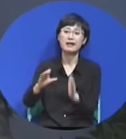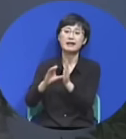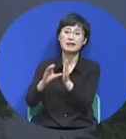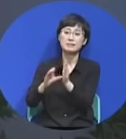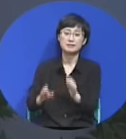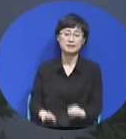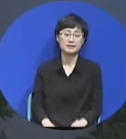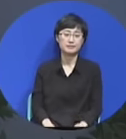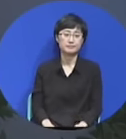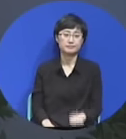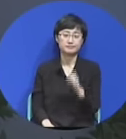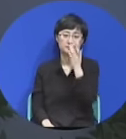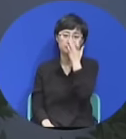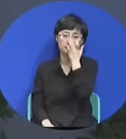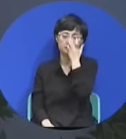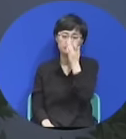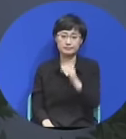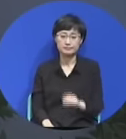제가 이 얘기를 왜 합니까?